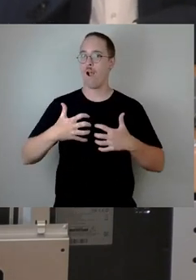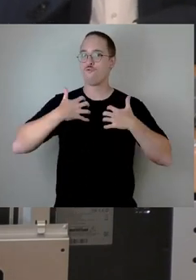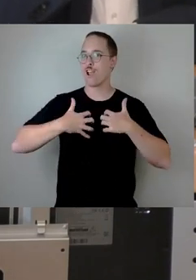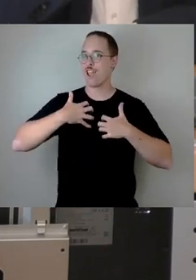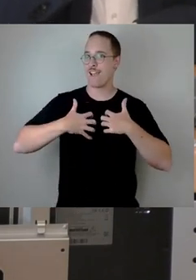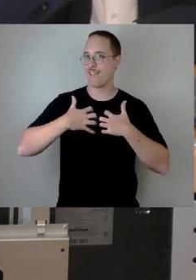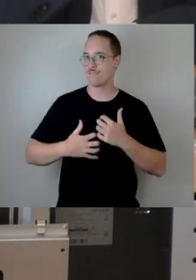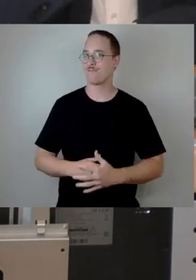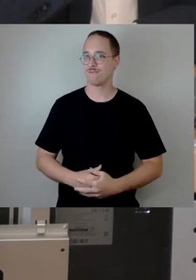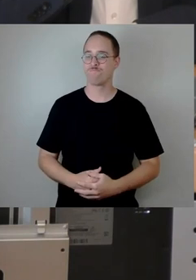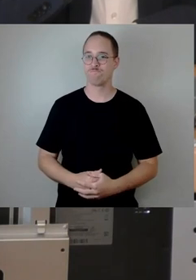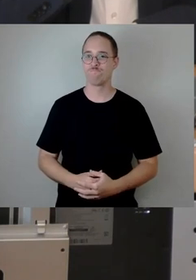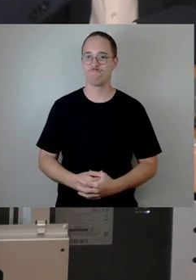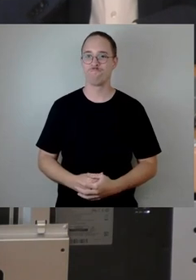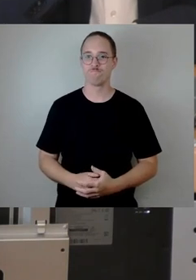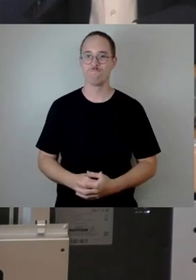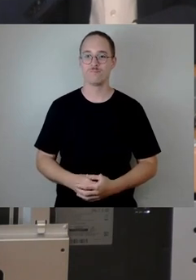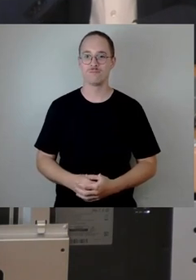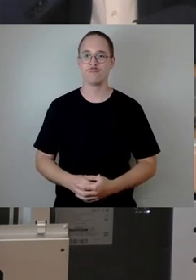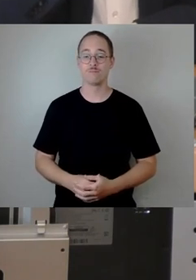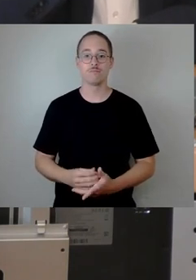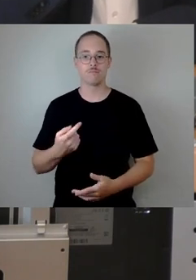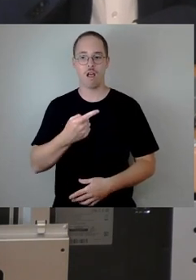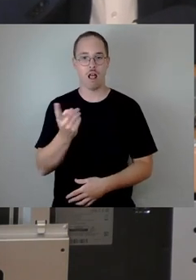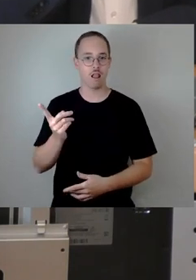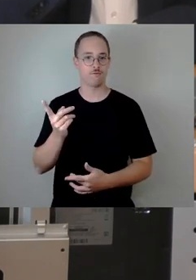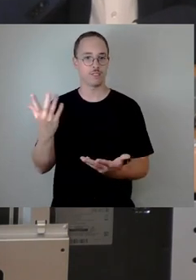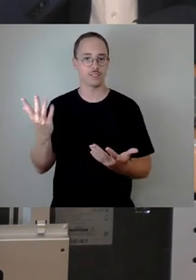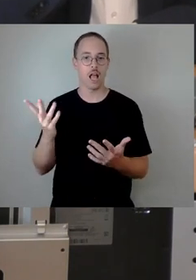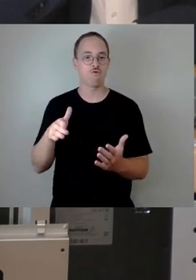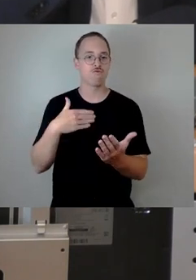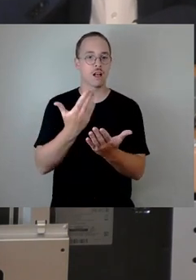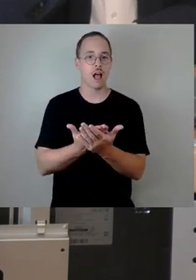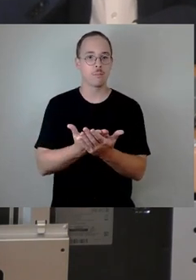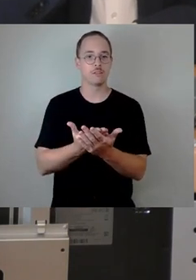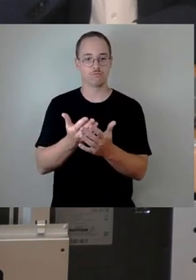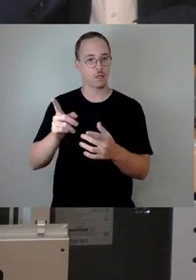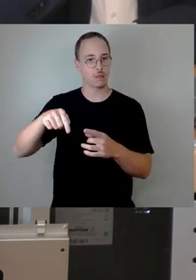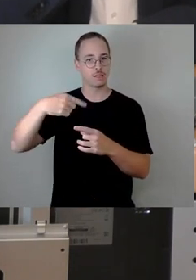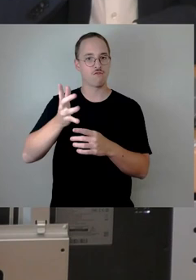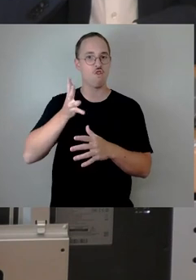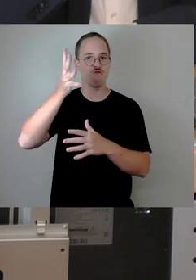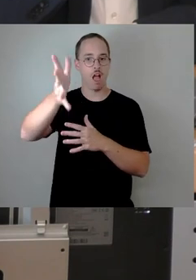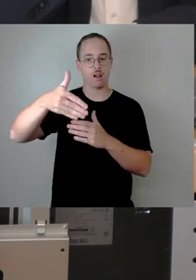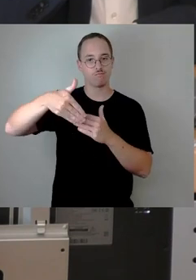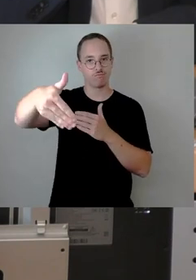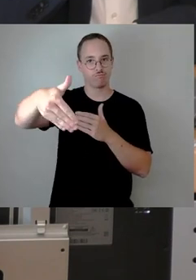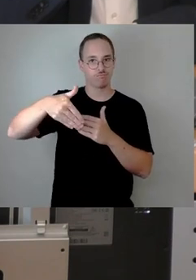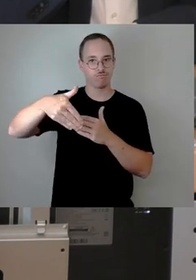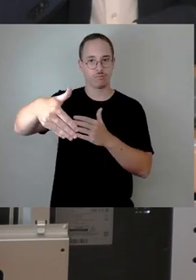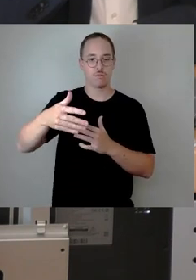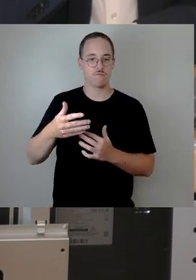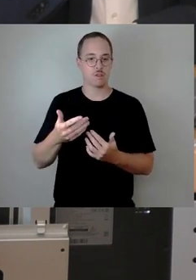Sie alle haben es sich zur Aufgabe gemacht, in den kommenden fünf Jahren die Geschicke der Stadt Dresden wesentlich